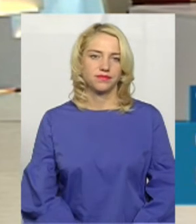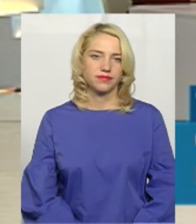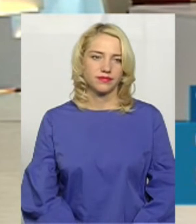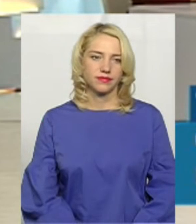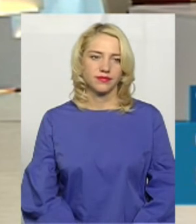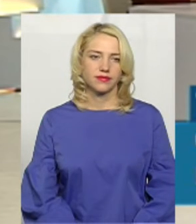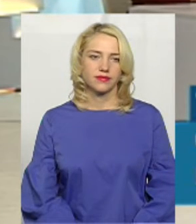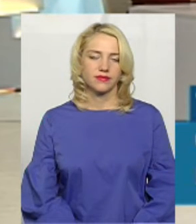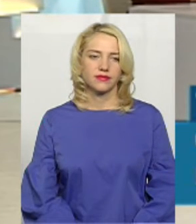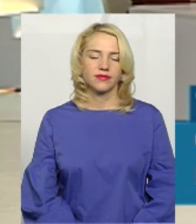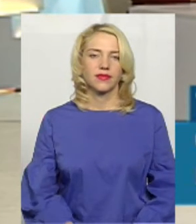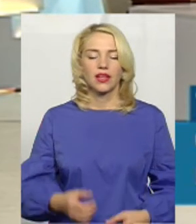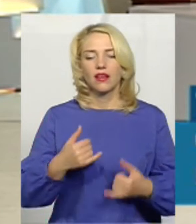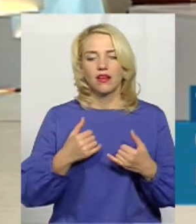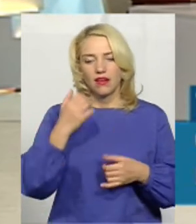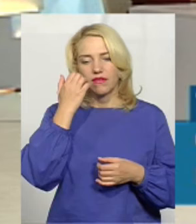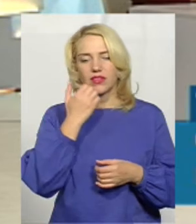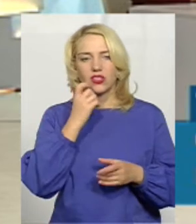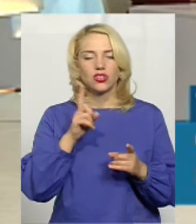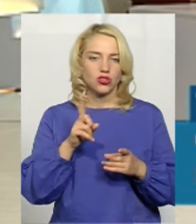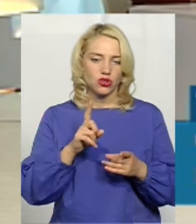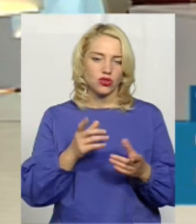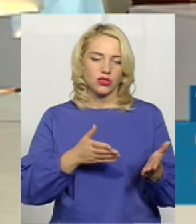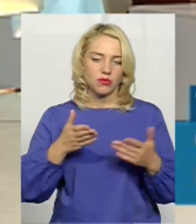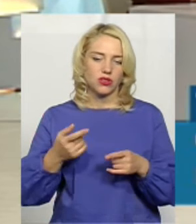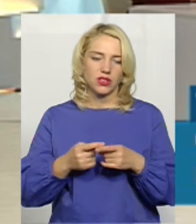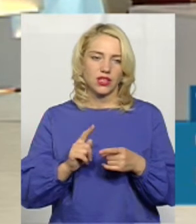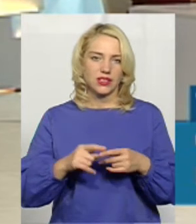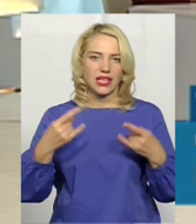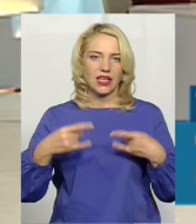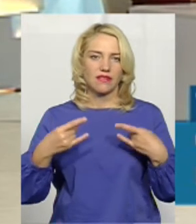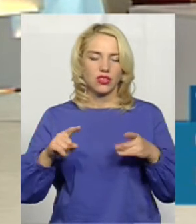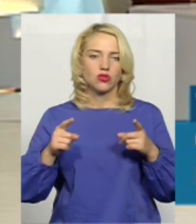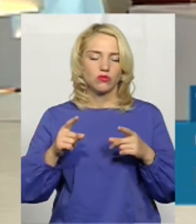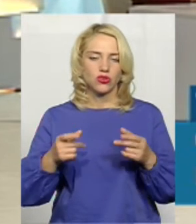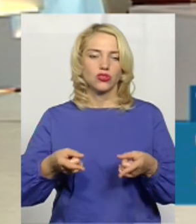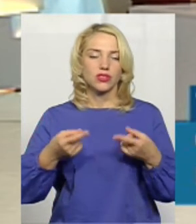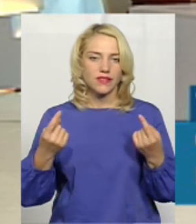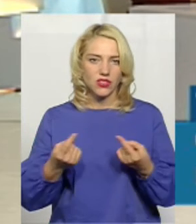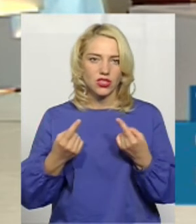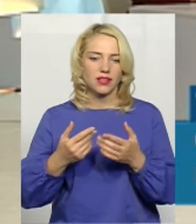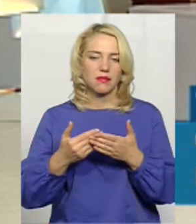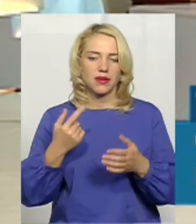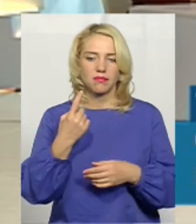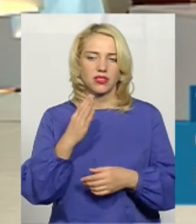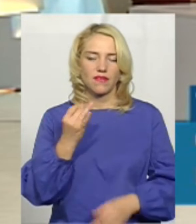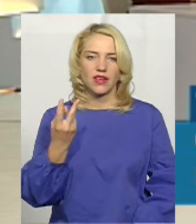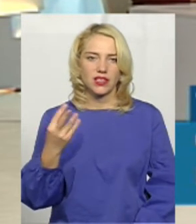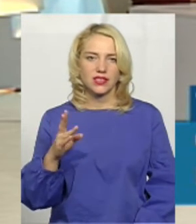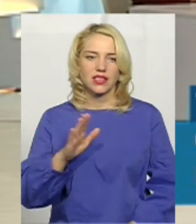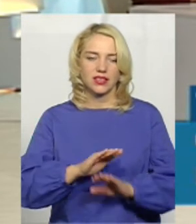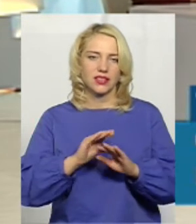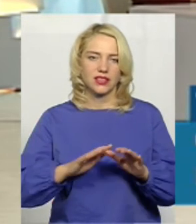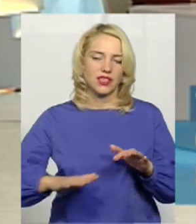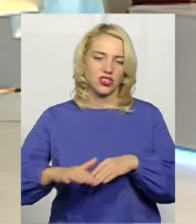Шановна пані Алло, я вдячна, що мене запросили на цей ефір, тому що звичайно перед першим вереснем з дитячим